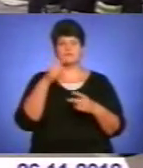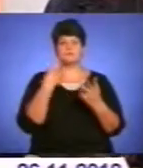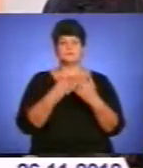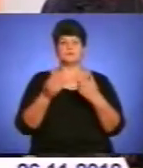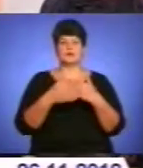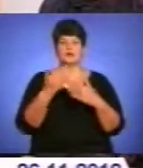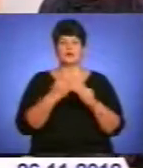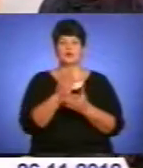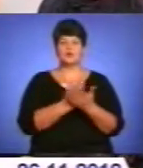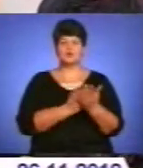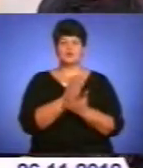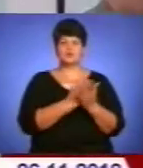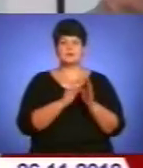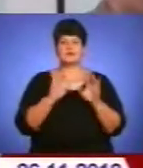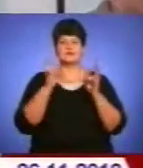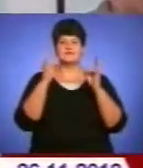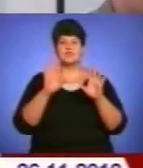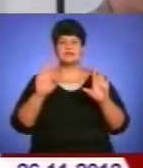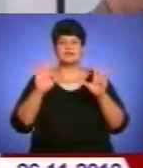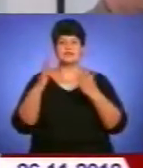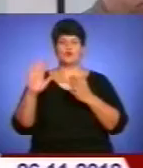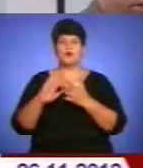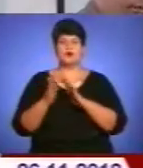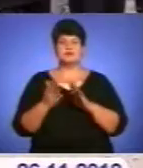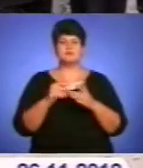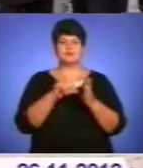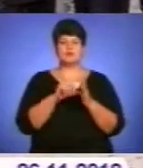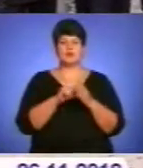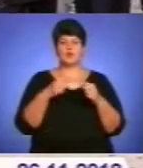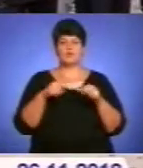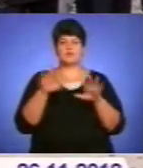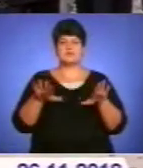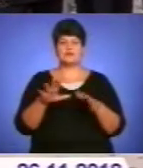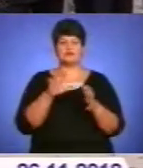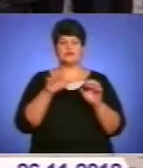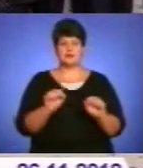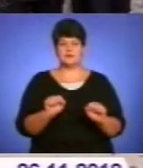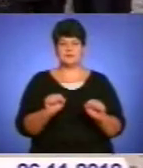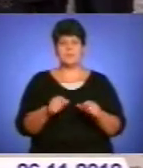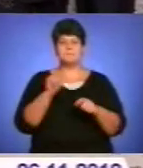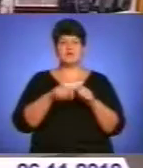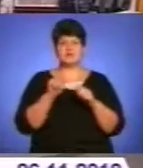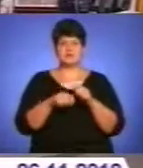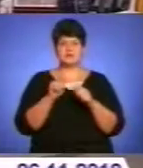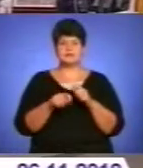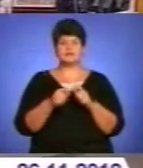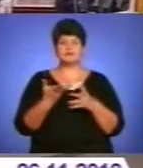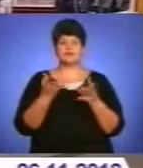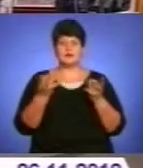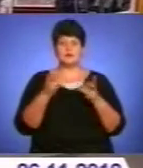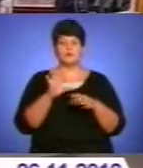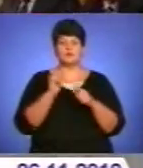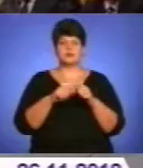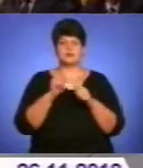Міністерства надзвичайних ситуацій, представники місцевих органів влади. Головна мета навчань – перевірити стан готовності регіональних органів